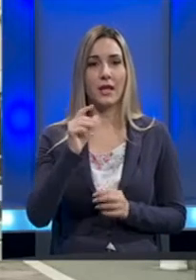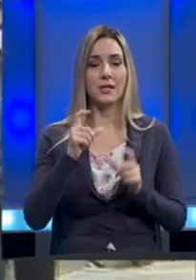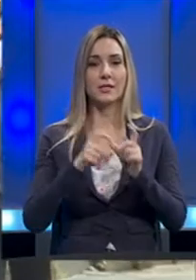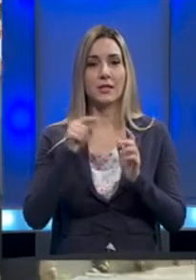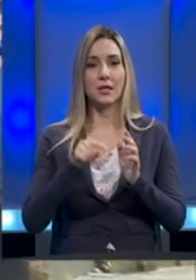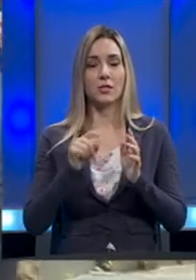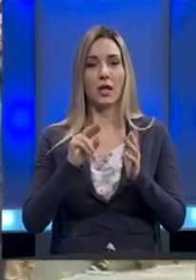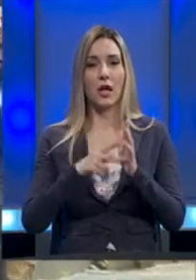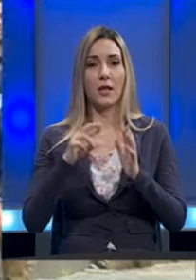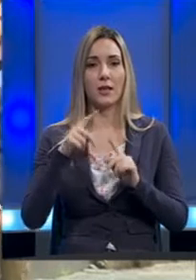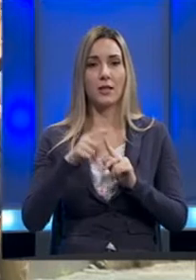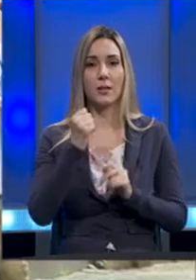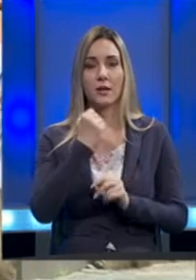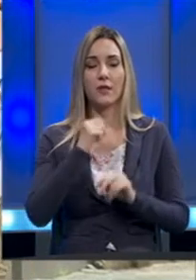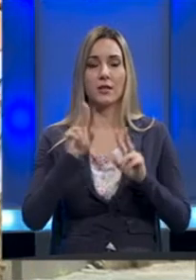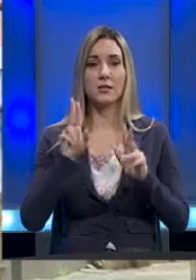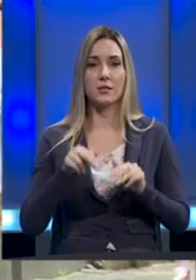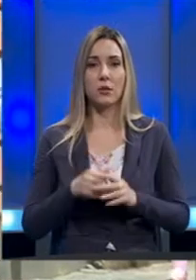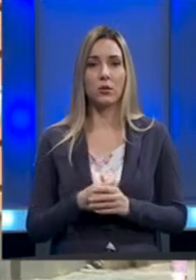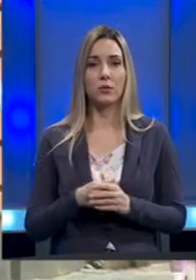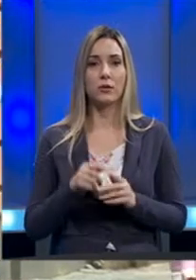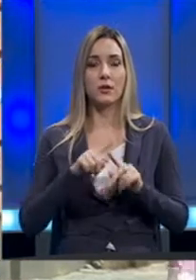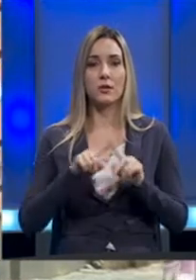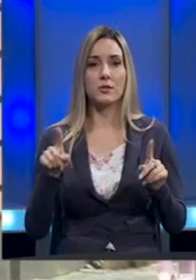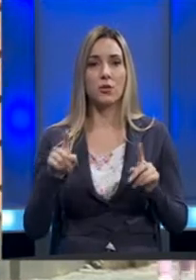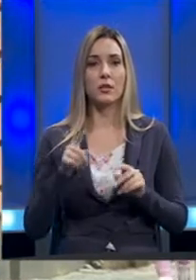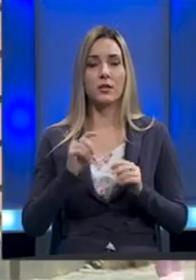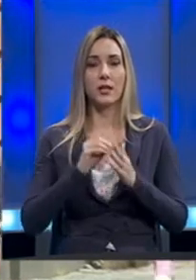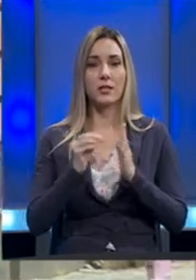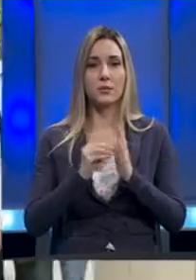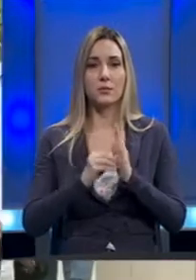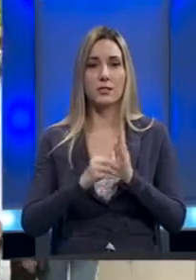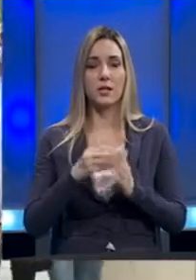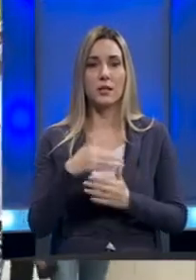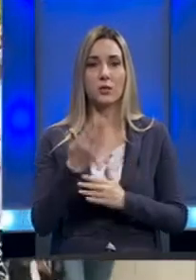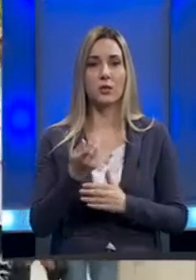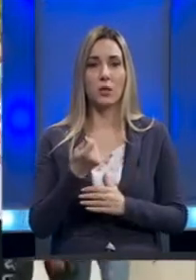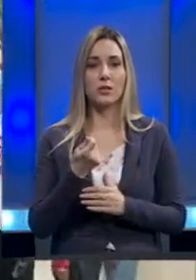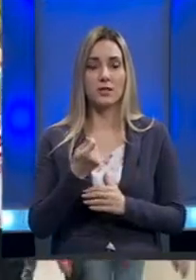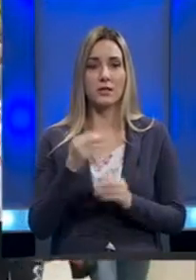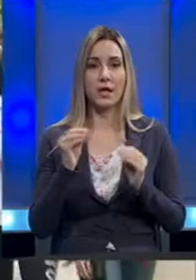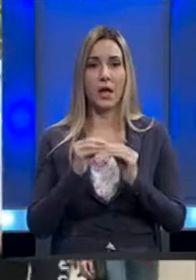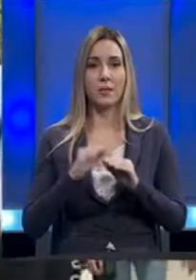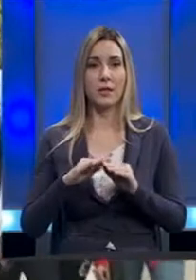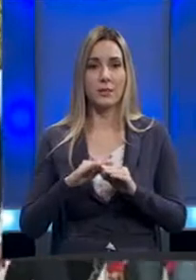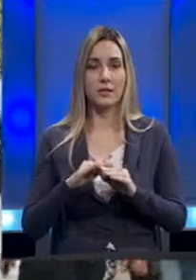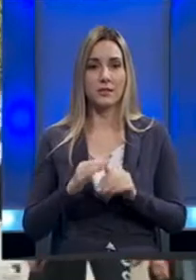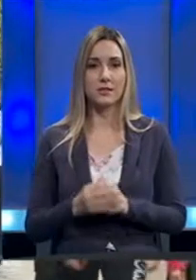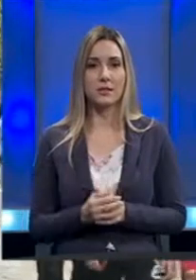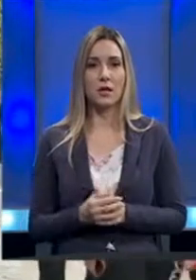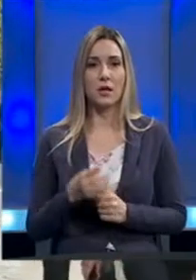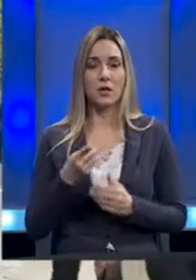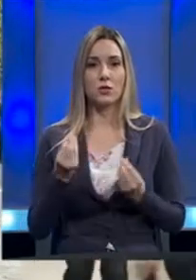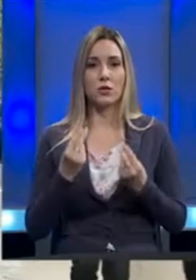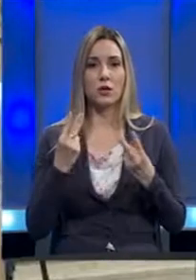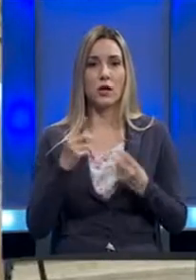privrednici mogu da se uvrsti na spisak za dodilu sestava za april mjesec i ono što